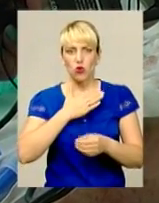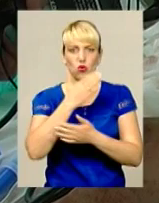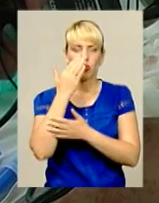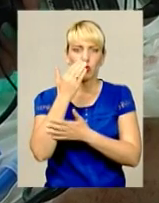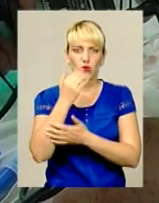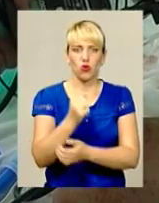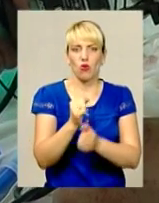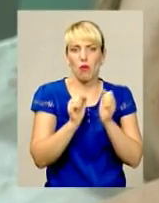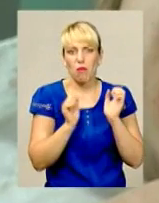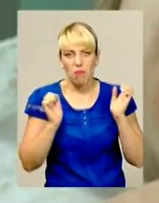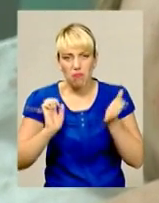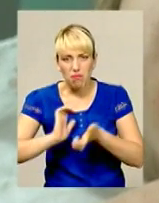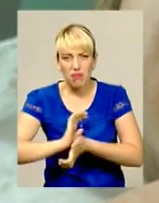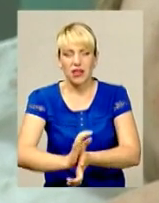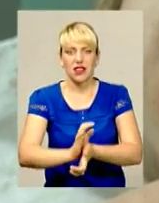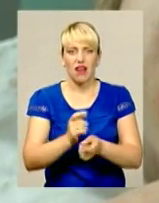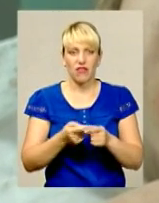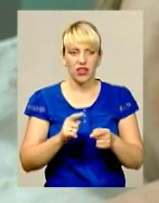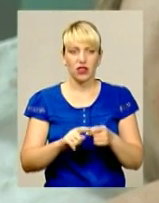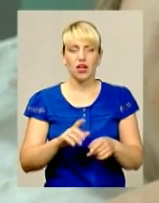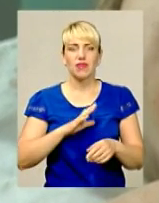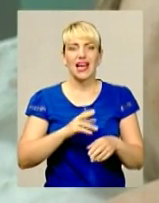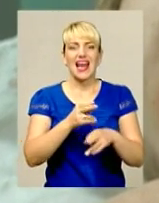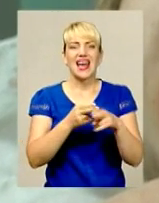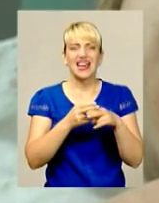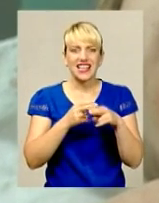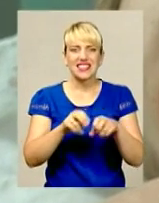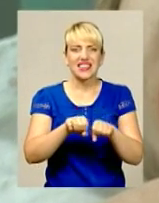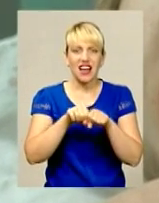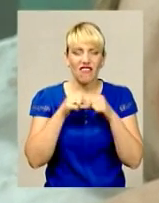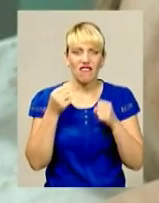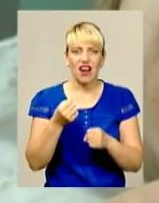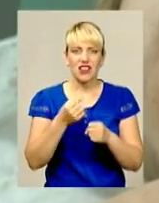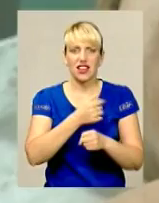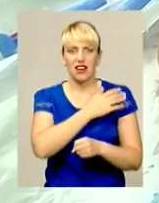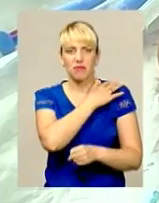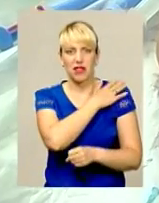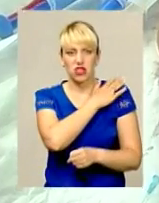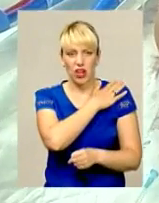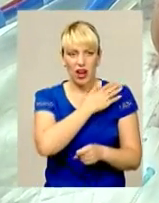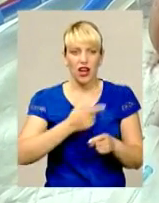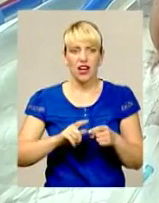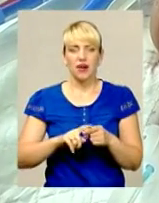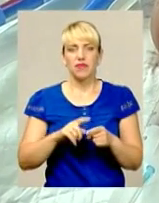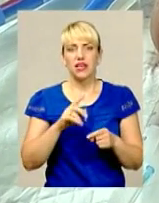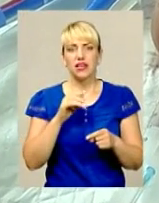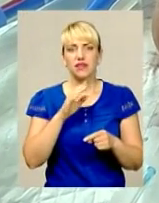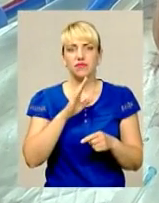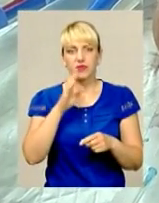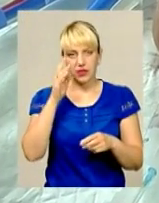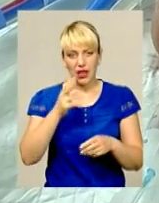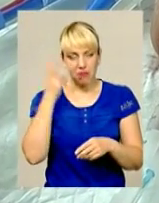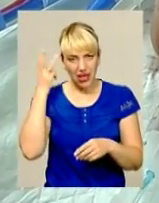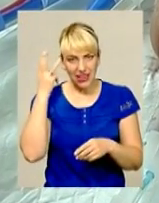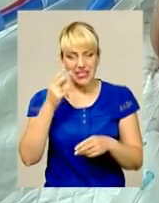кресло. У дитини різа нарвана рана плеча і пошкоджений променевий нерв. Медикам Хмельницької обласної лікарні його